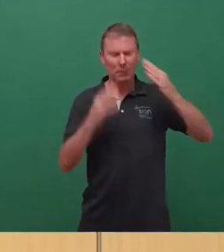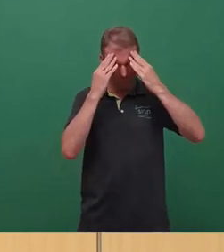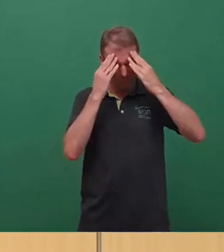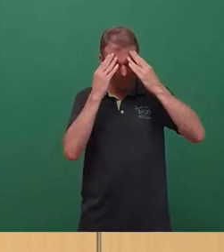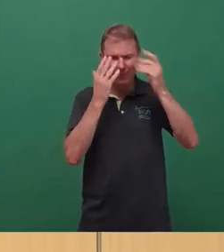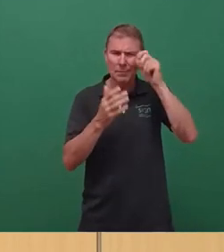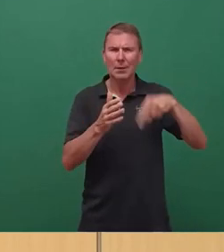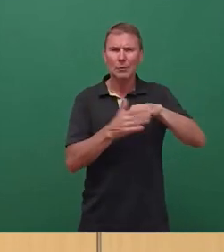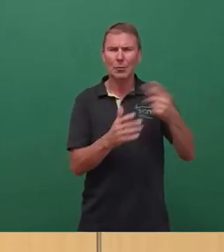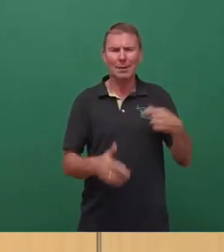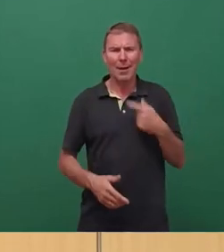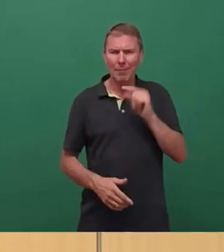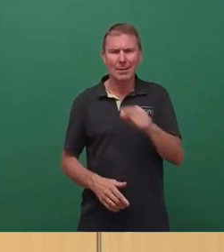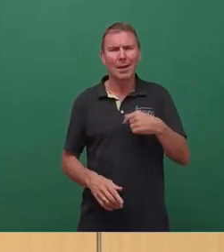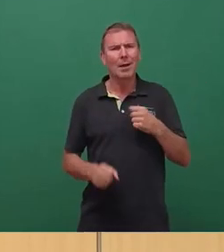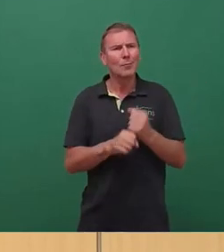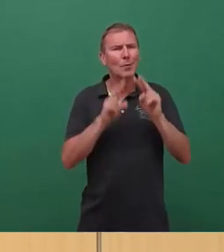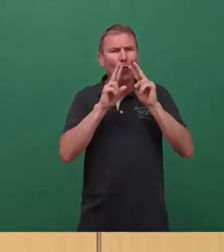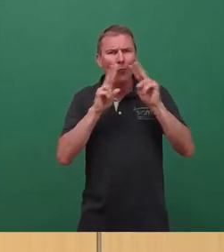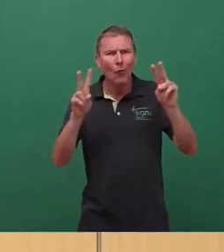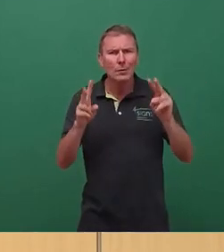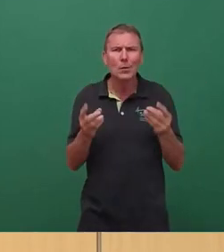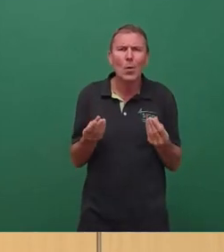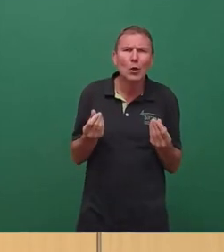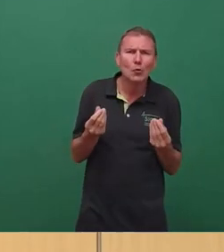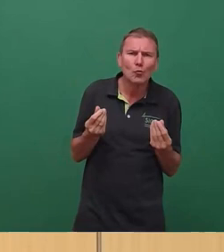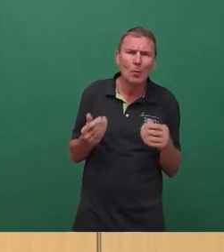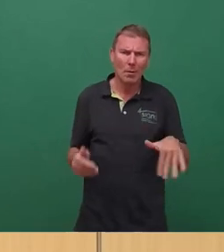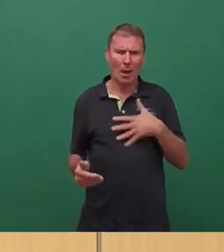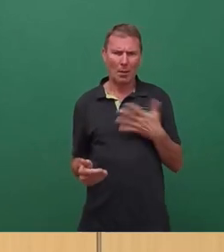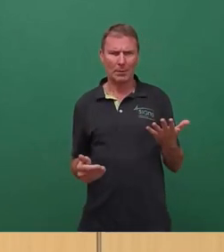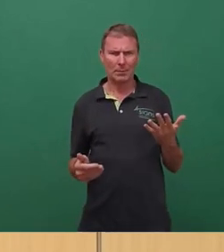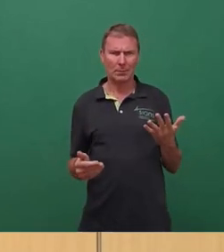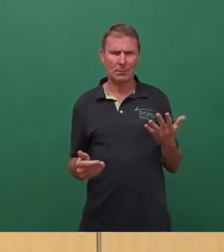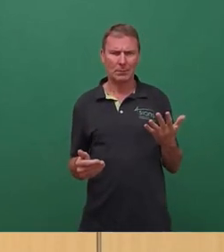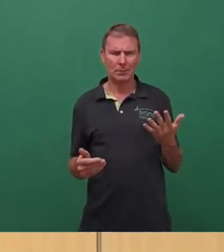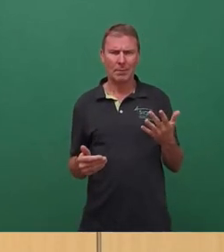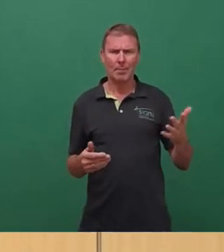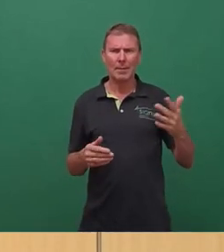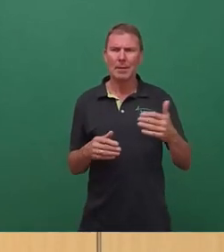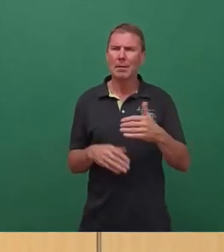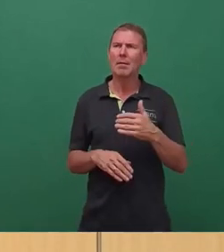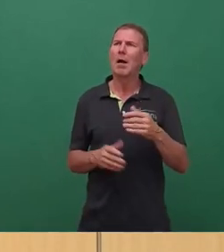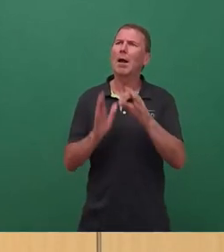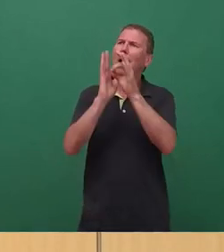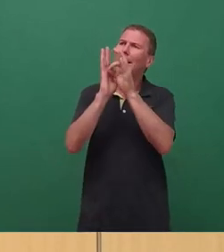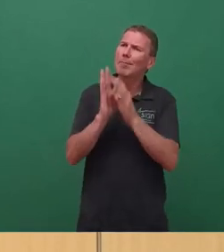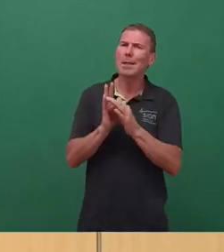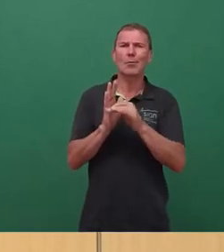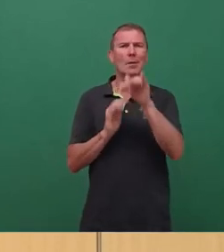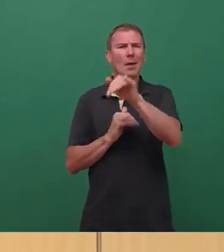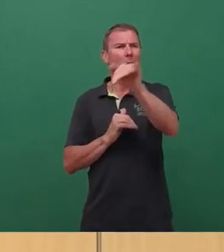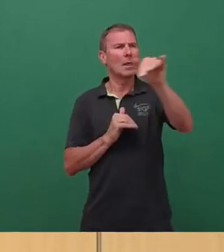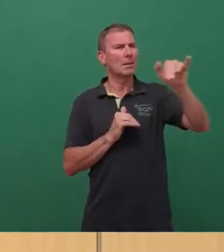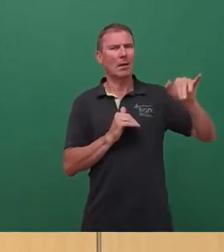Wir müssen hier behutsam sein und wir müssen hier natürlich die Randbedingungen, die es gibt, müssen